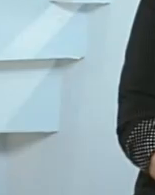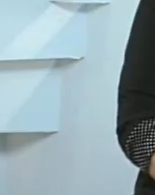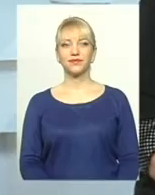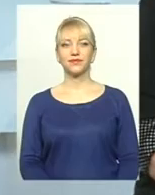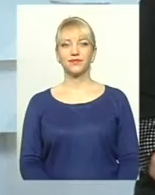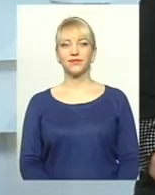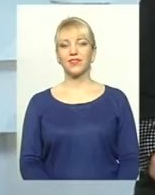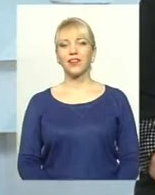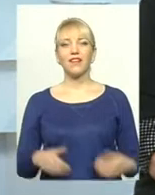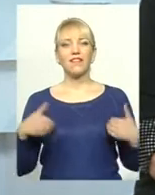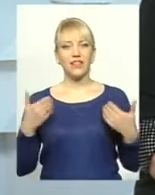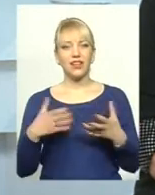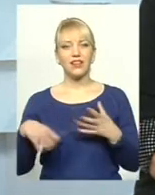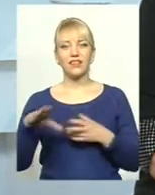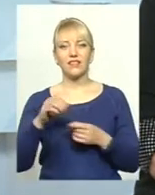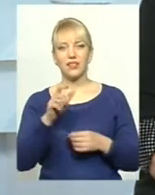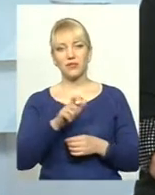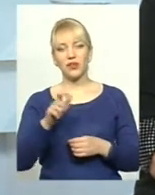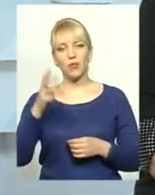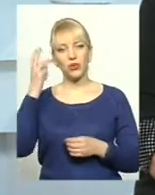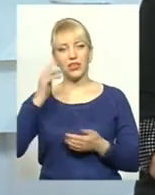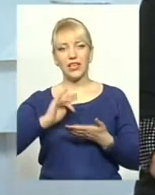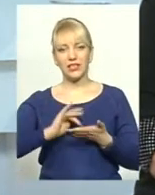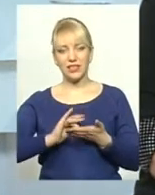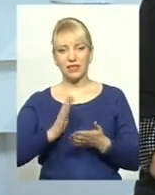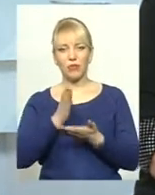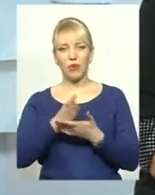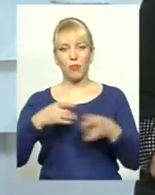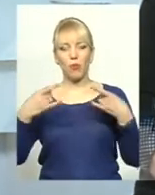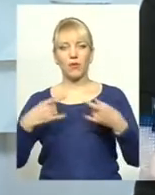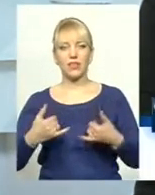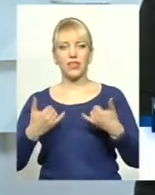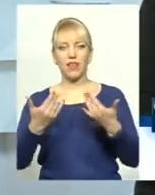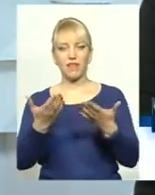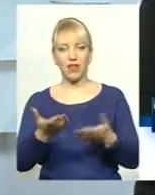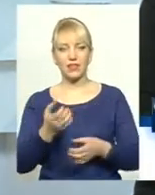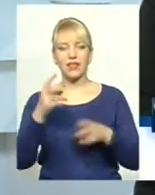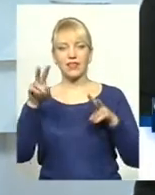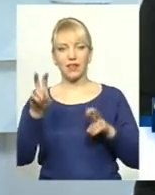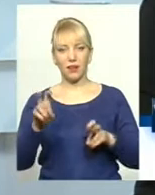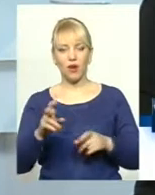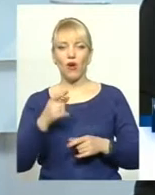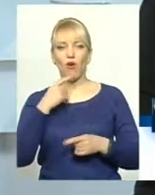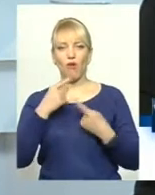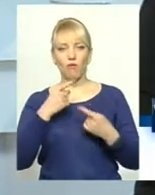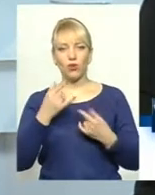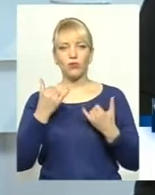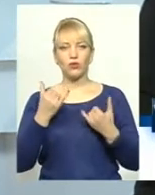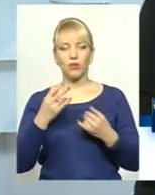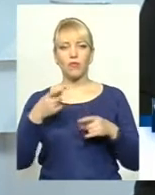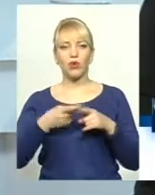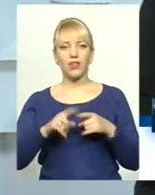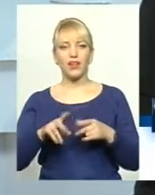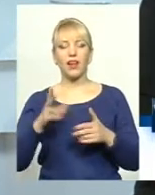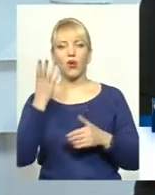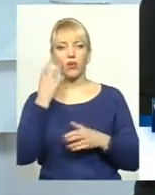Мої вітання усім телеглядачам Поділля Центр. В прямому ефірі для вас сьогодні тема. Говоримо сьогодні про те,